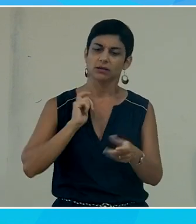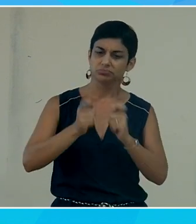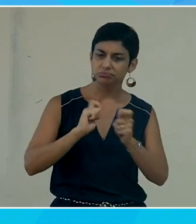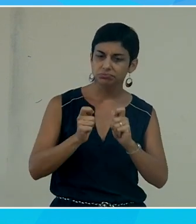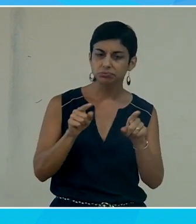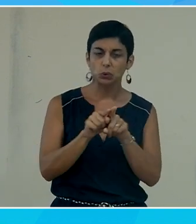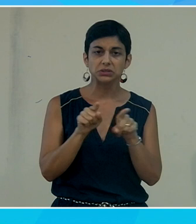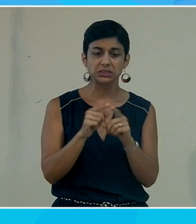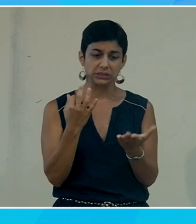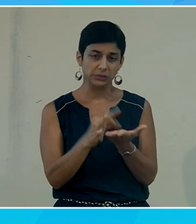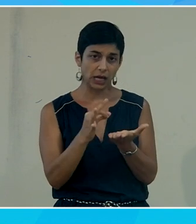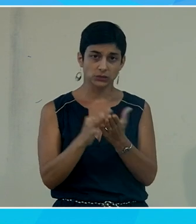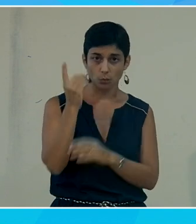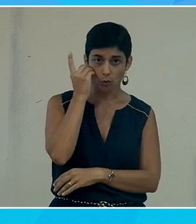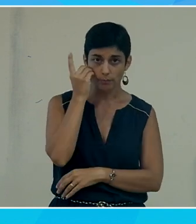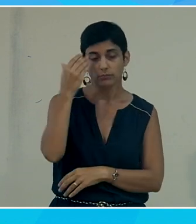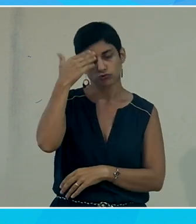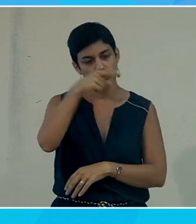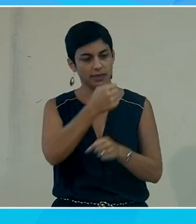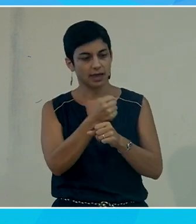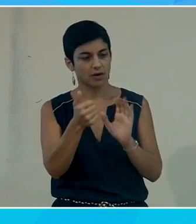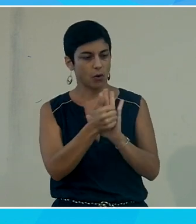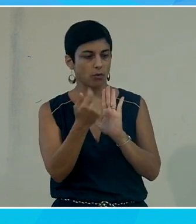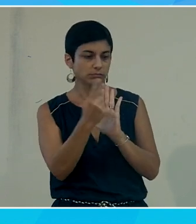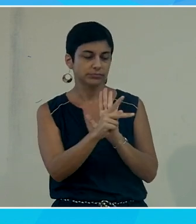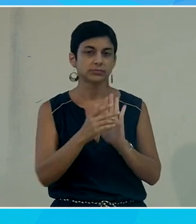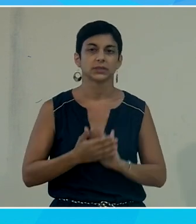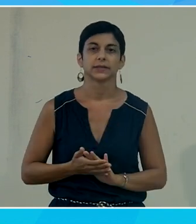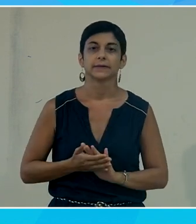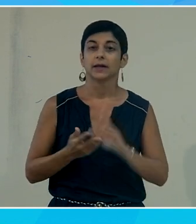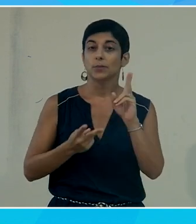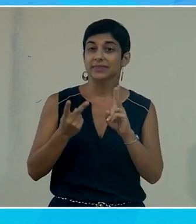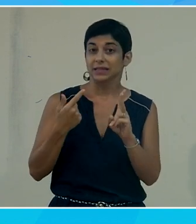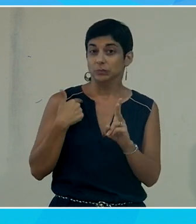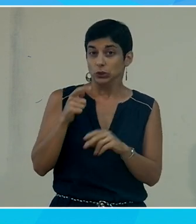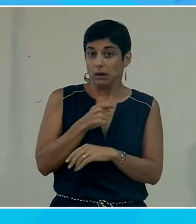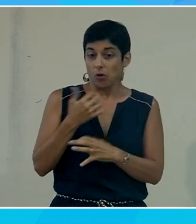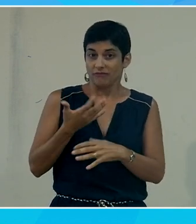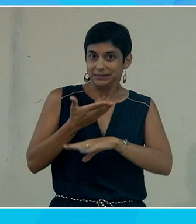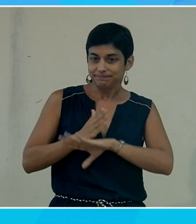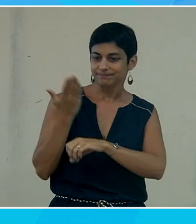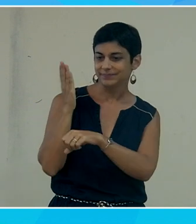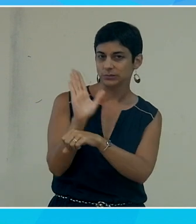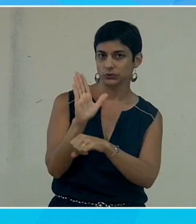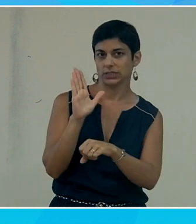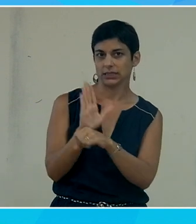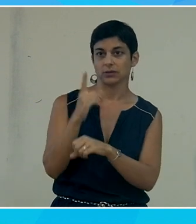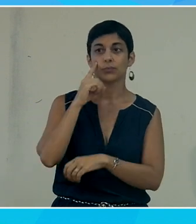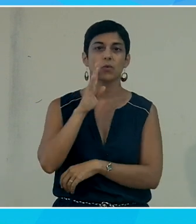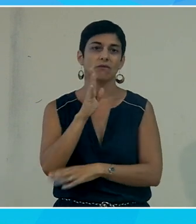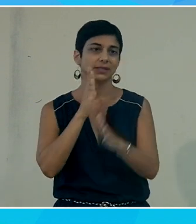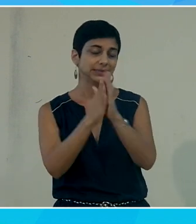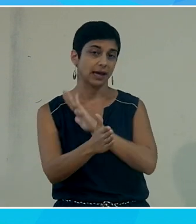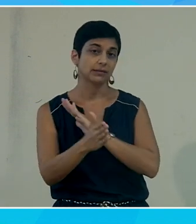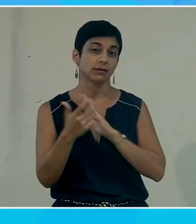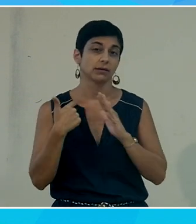et application mobile je sais que vous avez travaillé alors peut-être que pour gagner du temps la démonstration que j'avais prévu de vous faire en direct pendant la conférence moi ce que je vous propose c'est